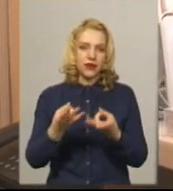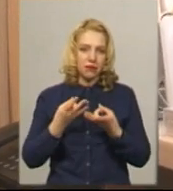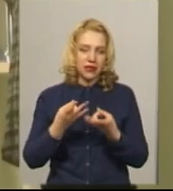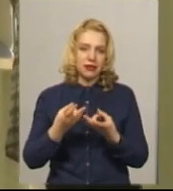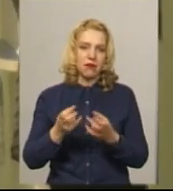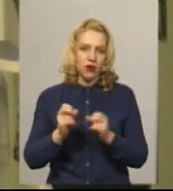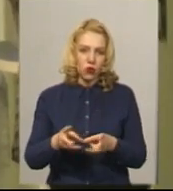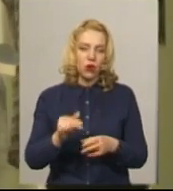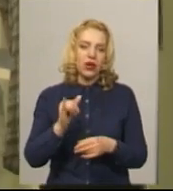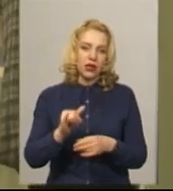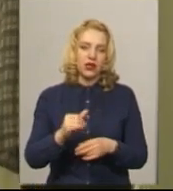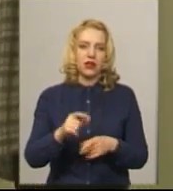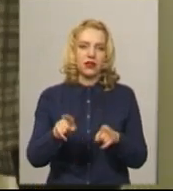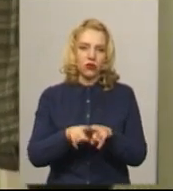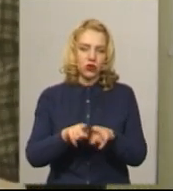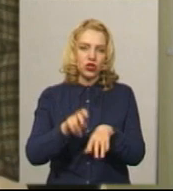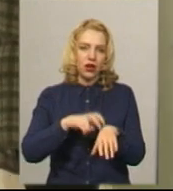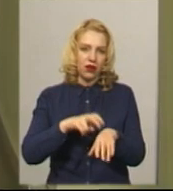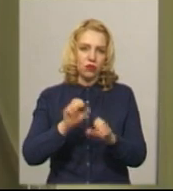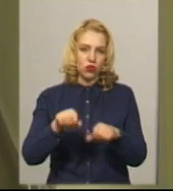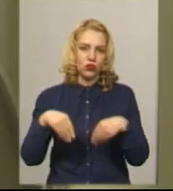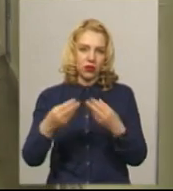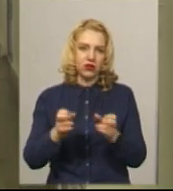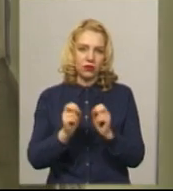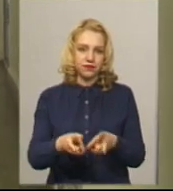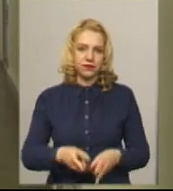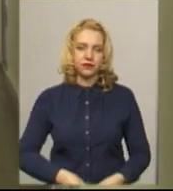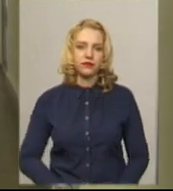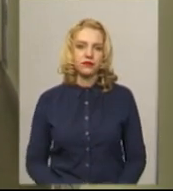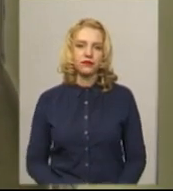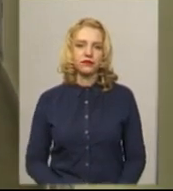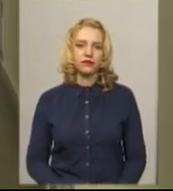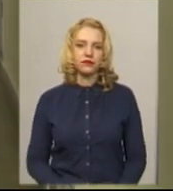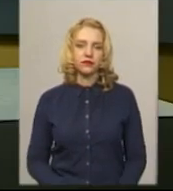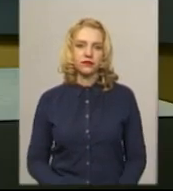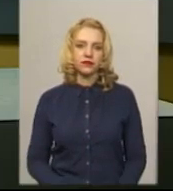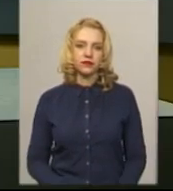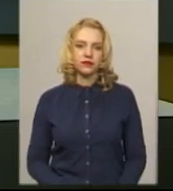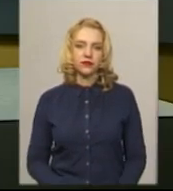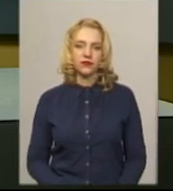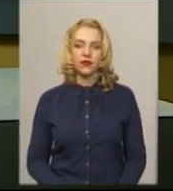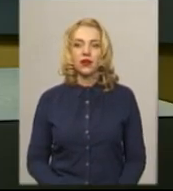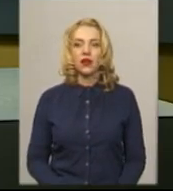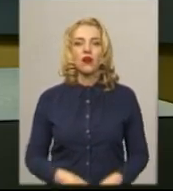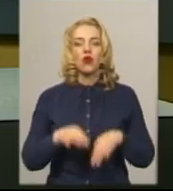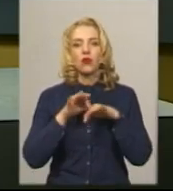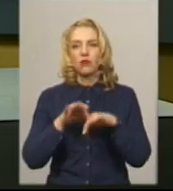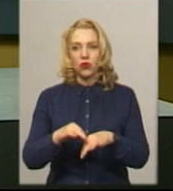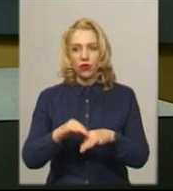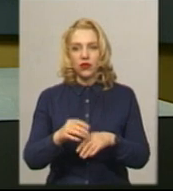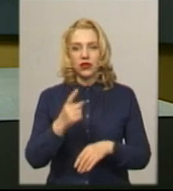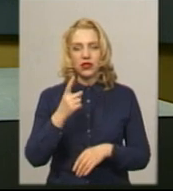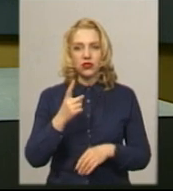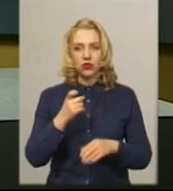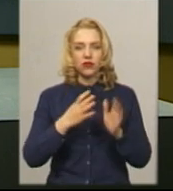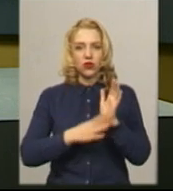працівників. Тетяна Ворожцова, Віктор Кривий. Новини на Суспільному. Хмельницький. Проведені 90%